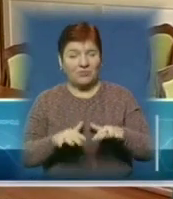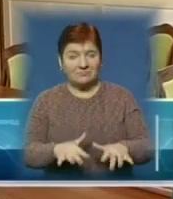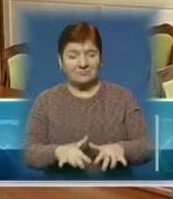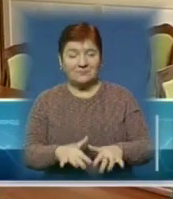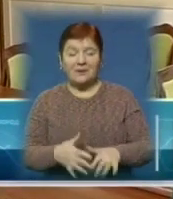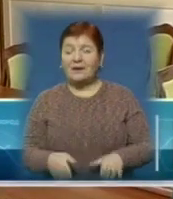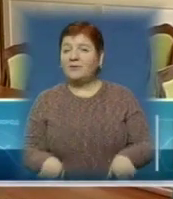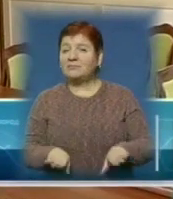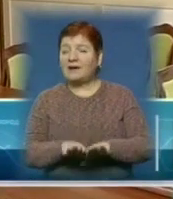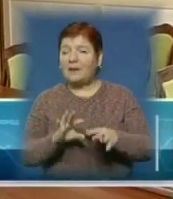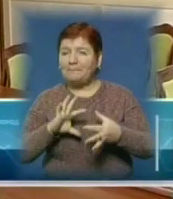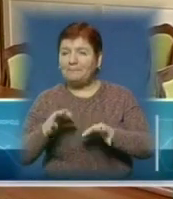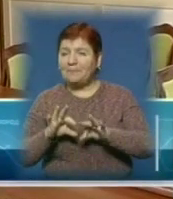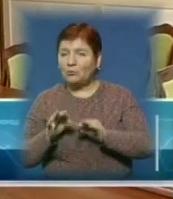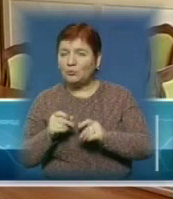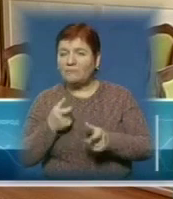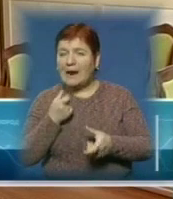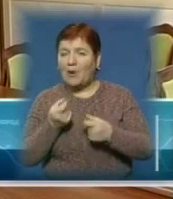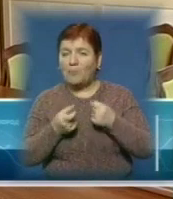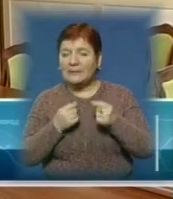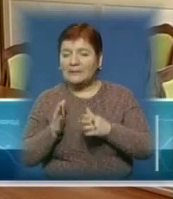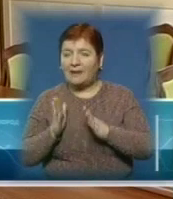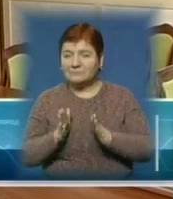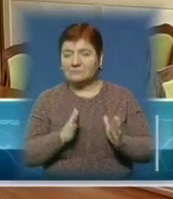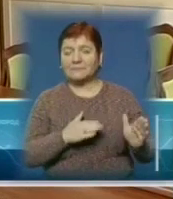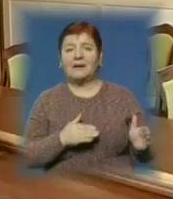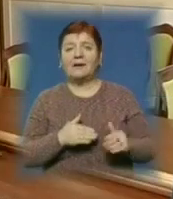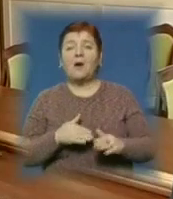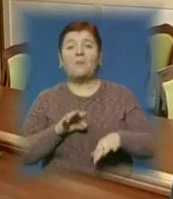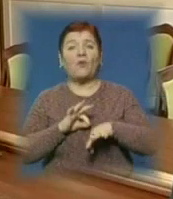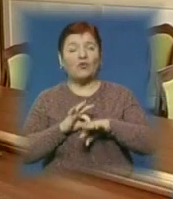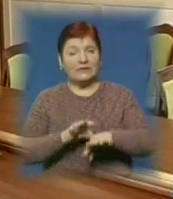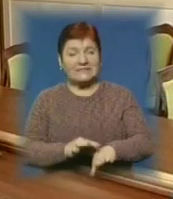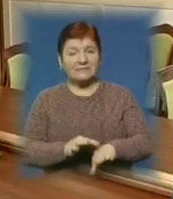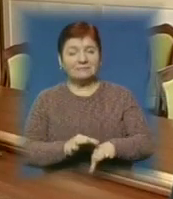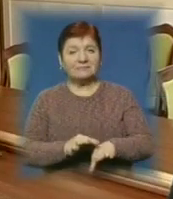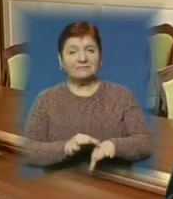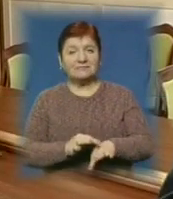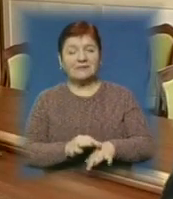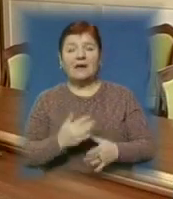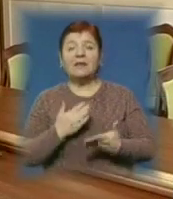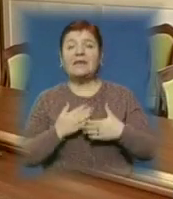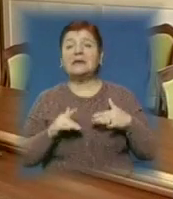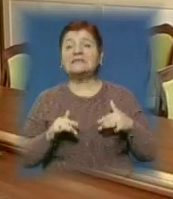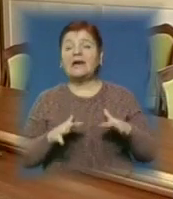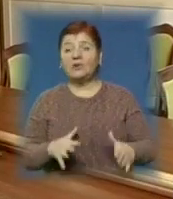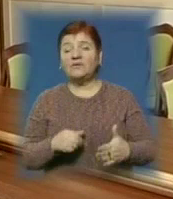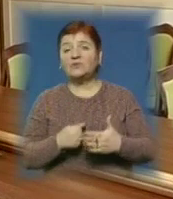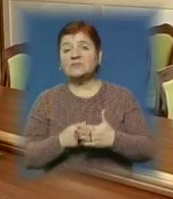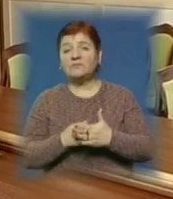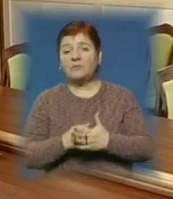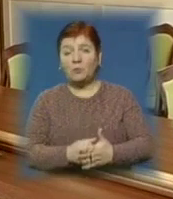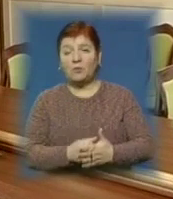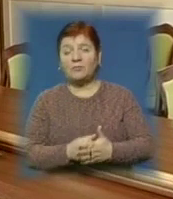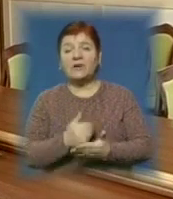кропітка підготовка і тривала, вона проводиться. Ну, а є заходи, які в основному спрямовані